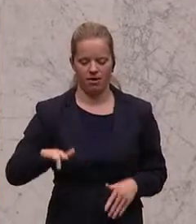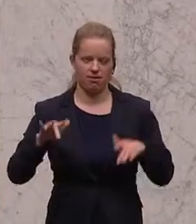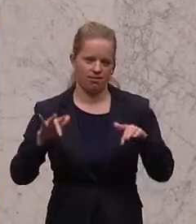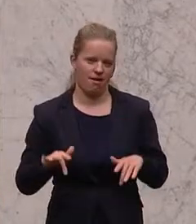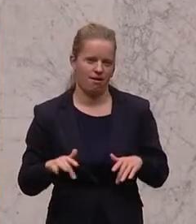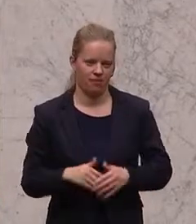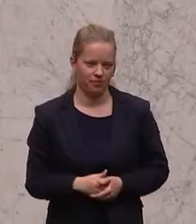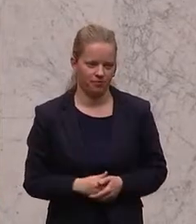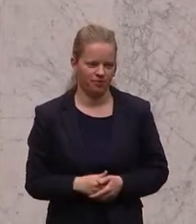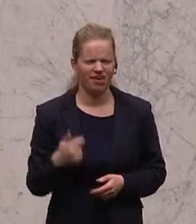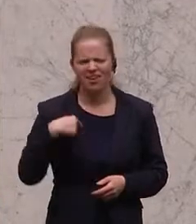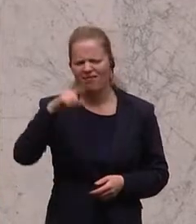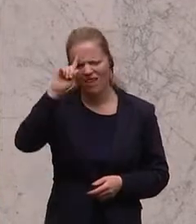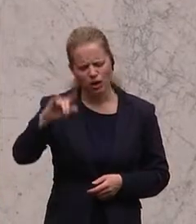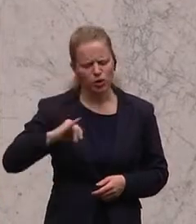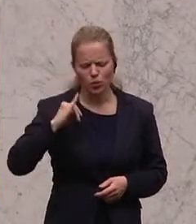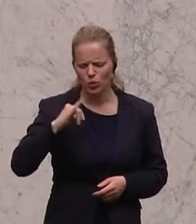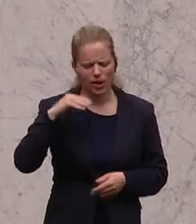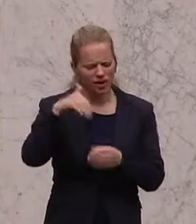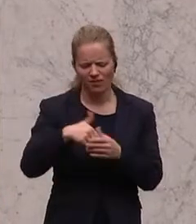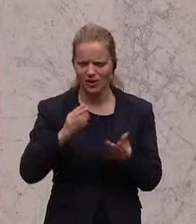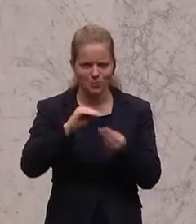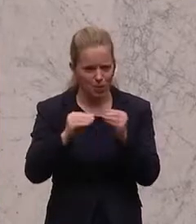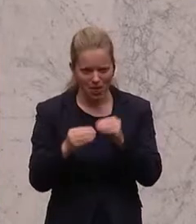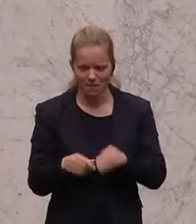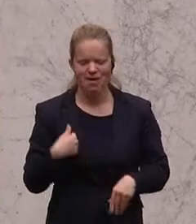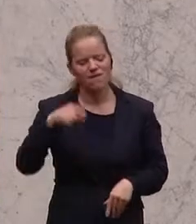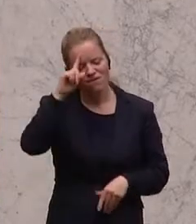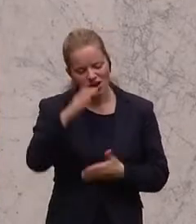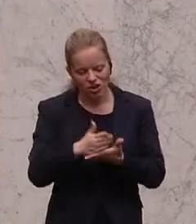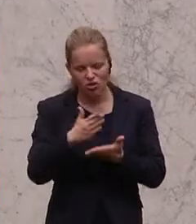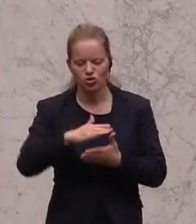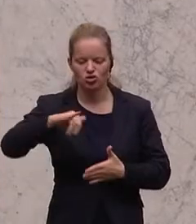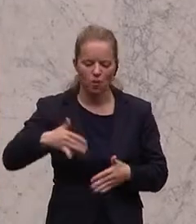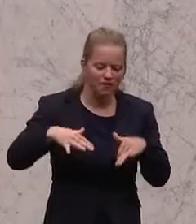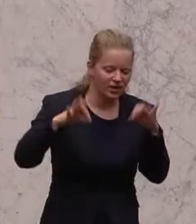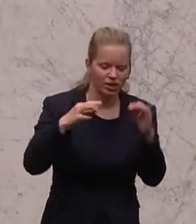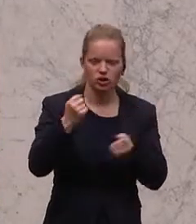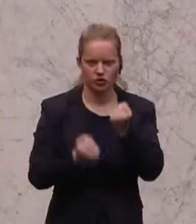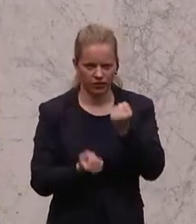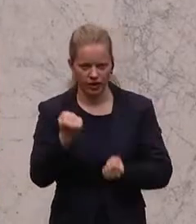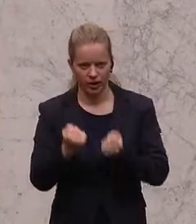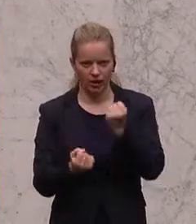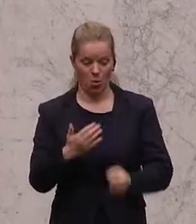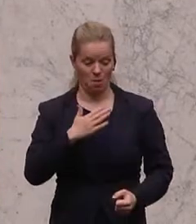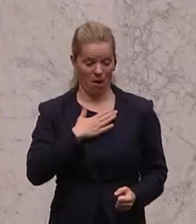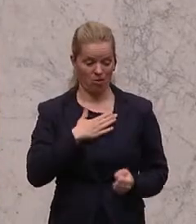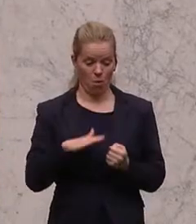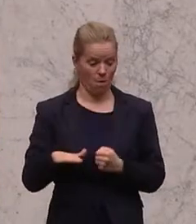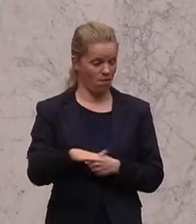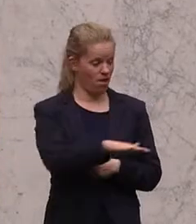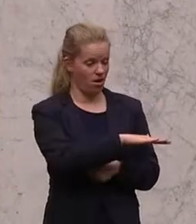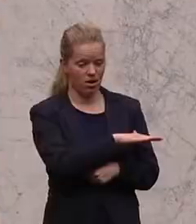weiß, um die Probleme der Jugend. Ich weiß, wie schwierig es ist, Jobs zu bekommen. Und ich bin in meinem Umfeld